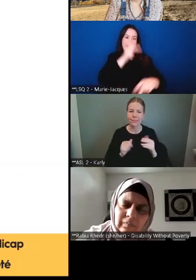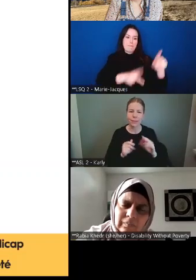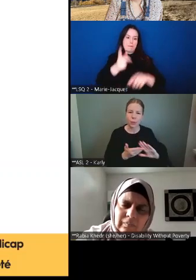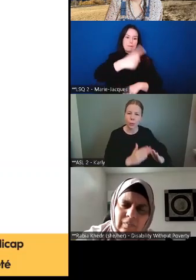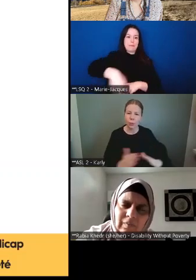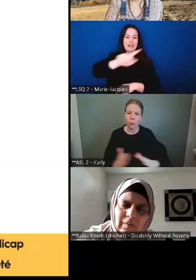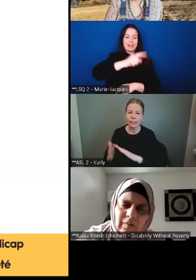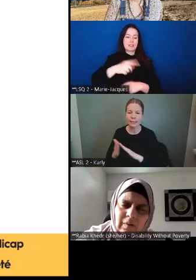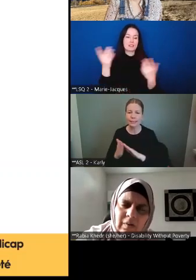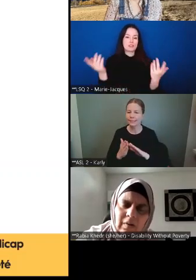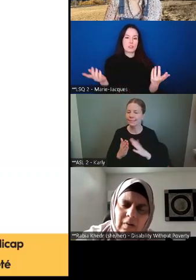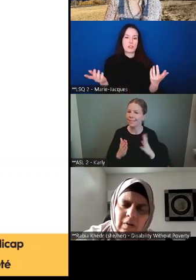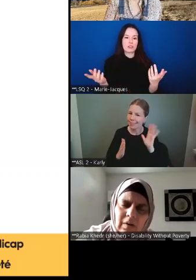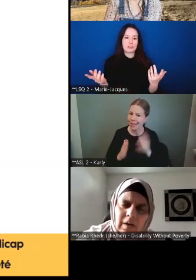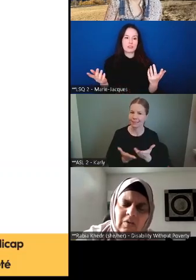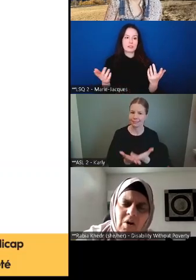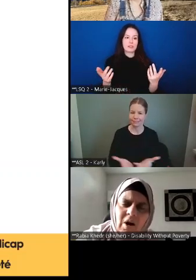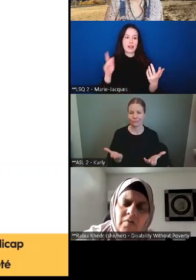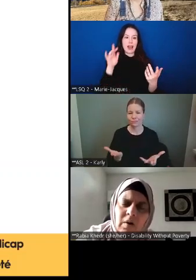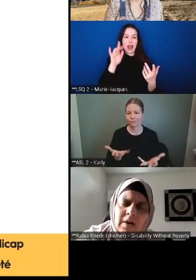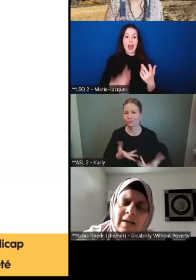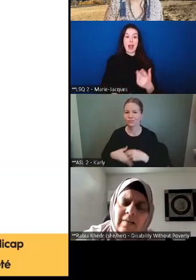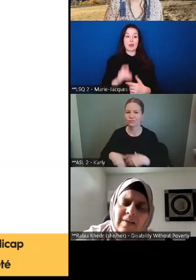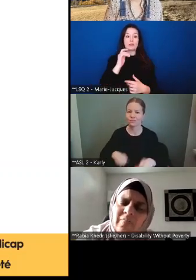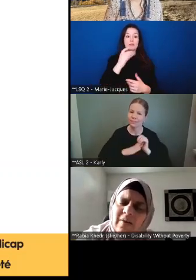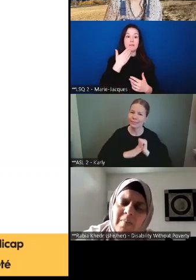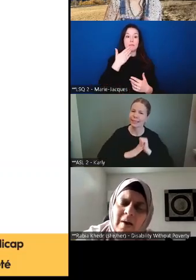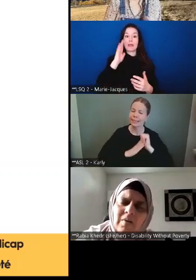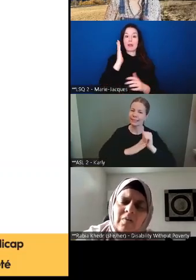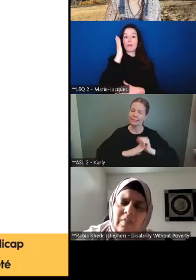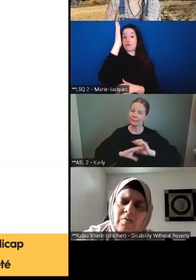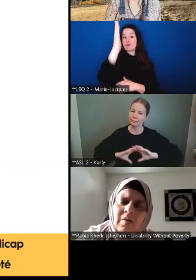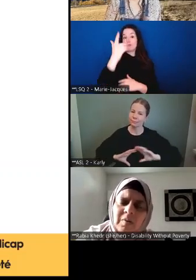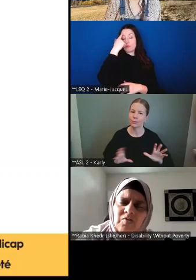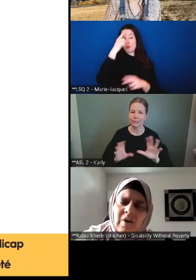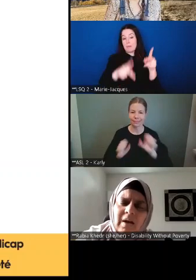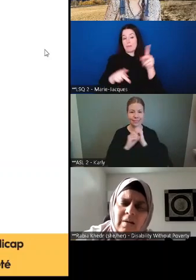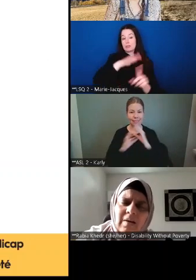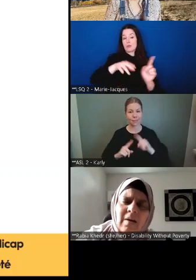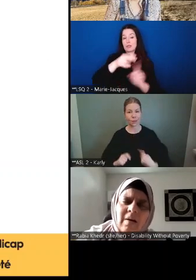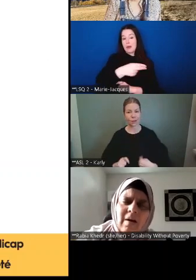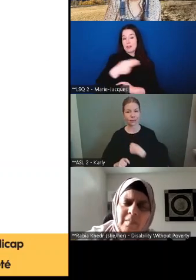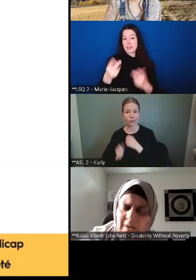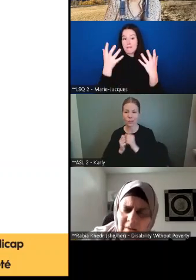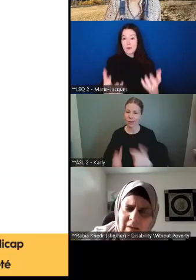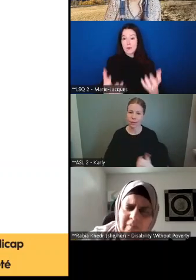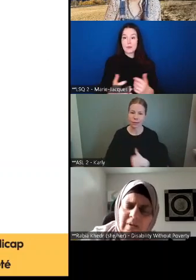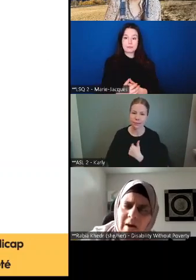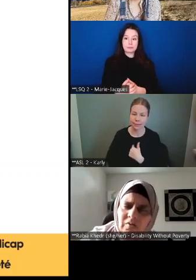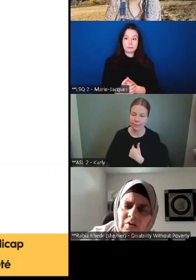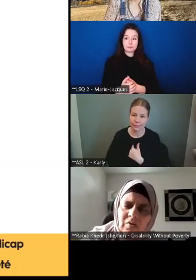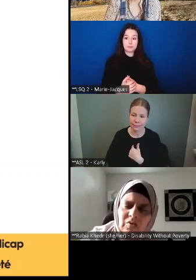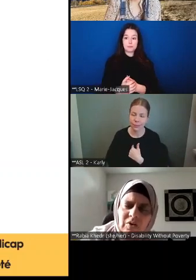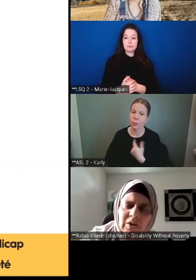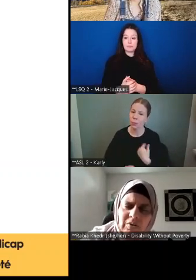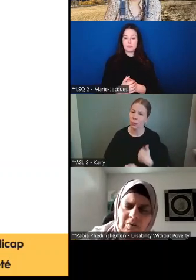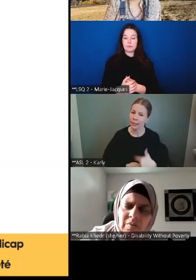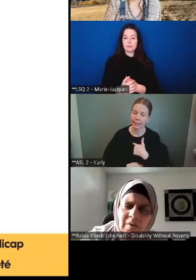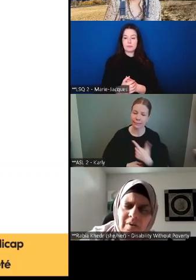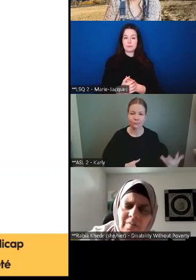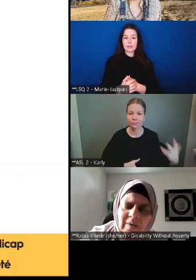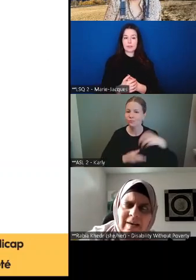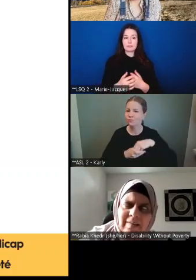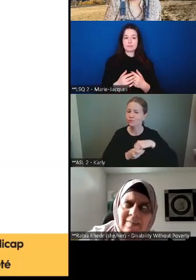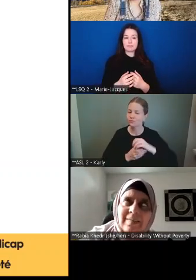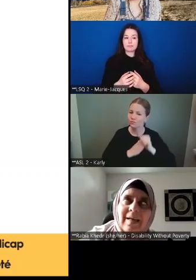un meilleur lendemain pour les personnes vivant en situation de handicap au Canada. Et donc, quand on parle de rien pour nous sans